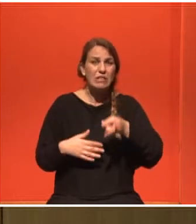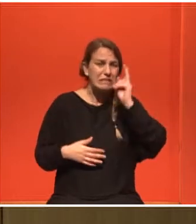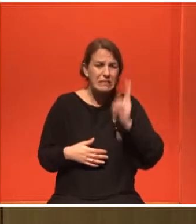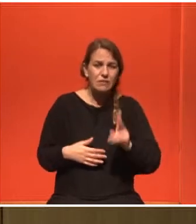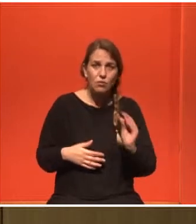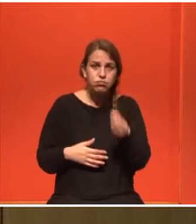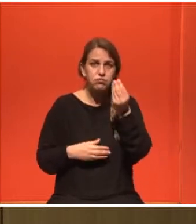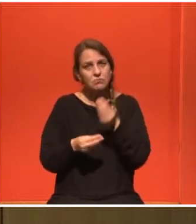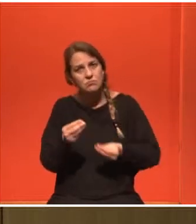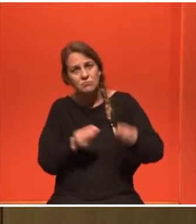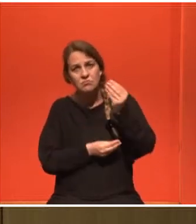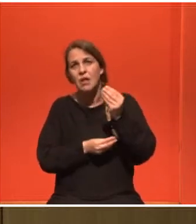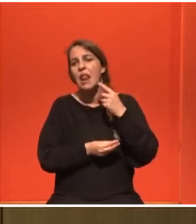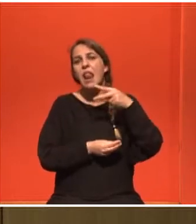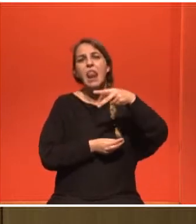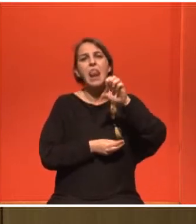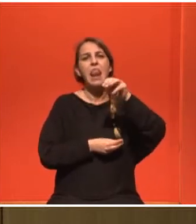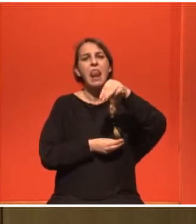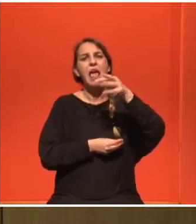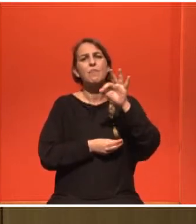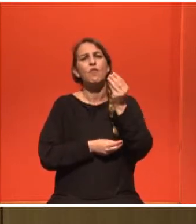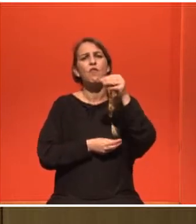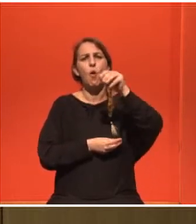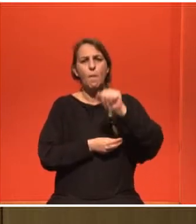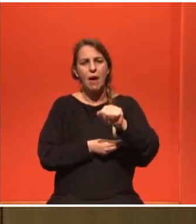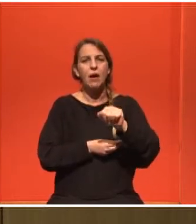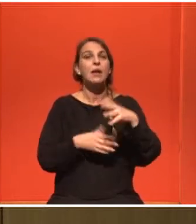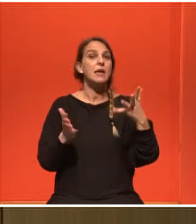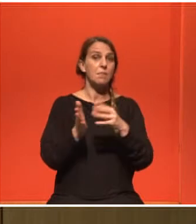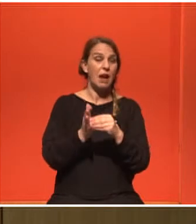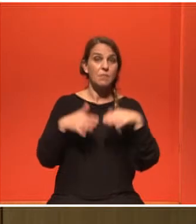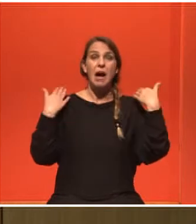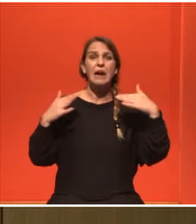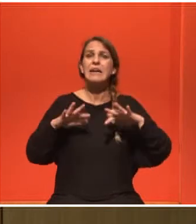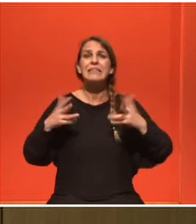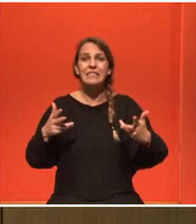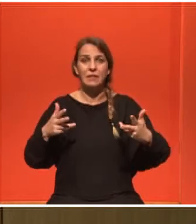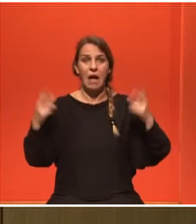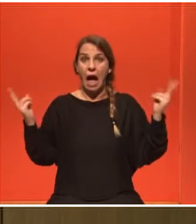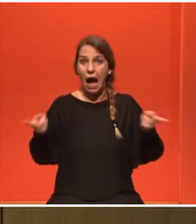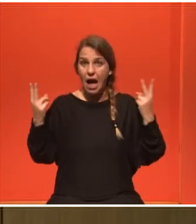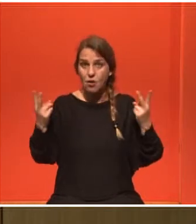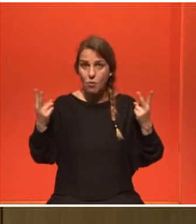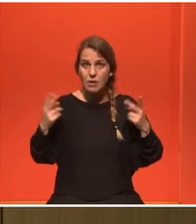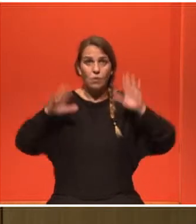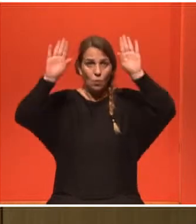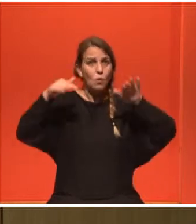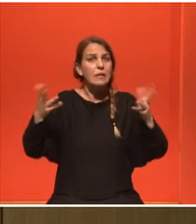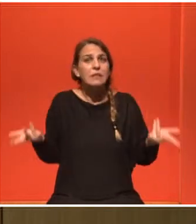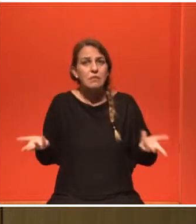είδη γυμναστική συνίστανται, τι ένταση γυμναστική συνίστανται, αερόβια άσκηση επιτρέπεται, τρέξιμο μέτριας